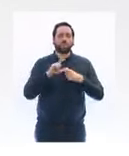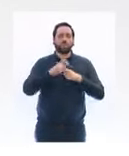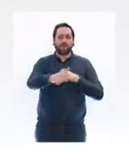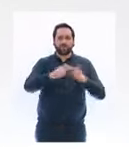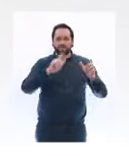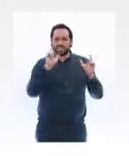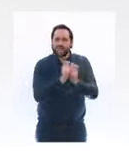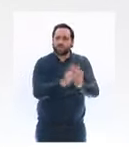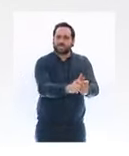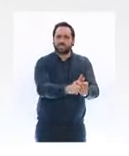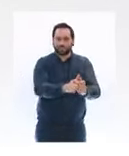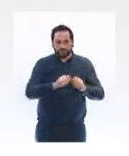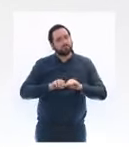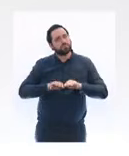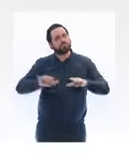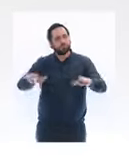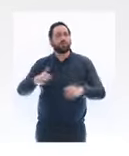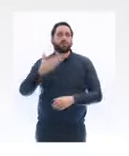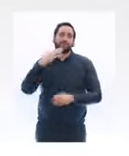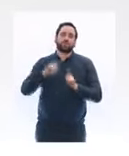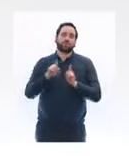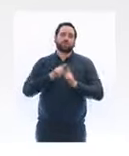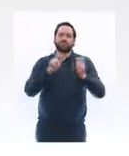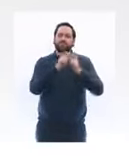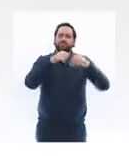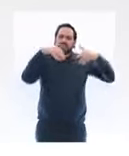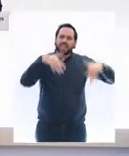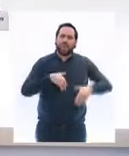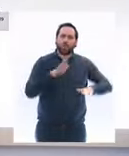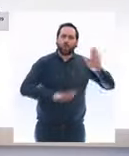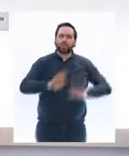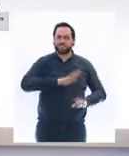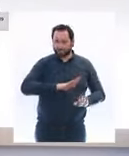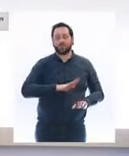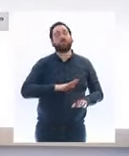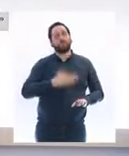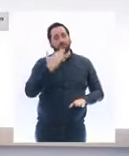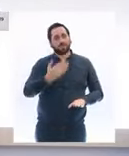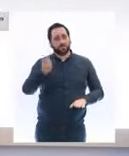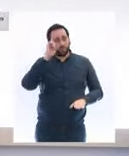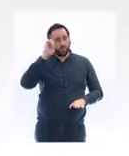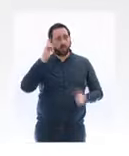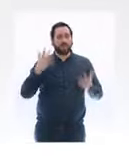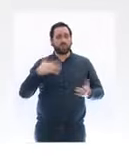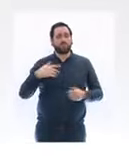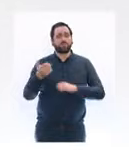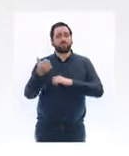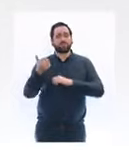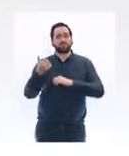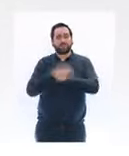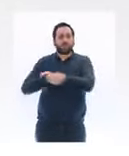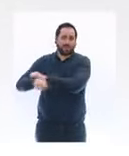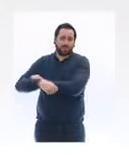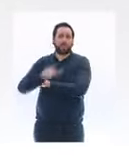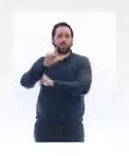semaine et je remercie la filière biologie. Nous sommes en train d'atteindre les 2 millions de tests PCR réalisés chaque semaine. Nous y